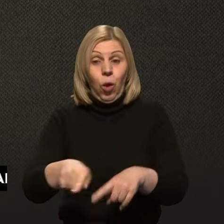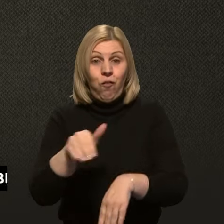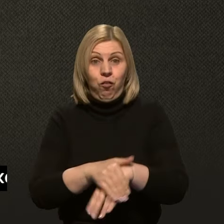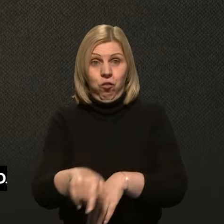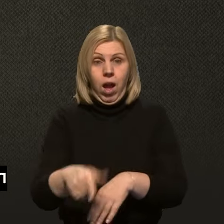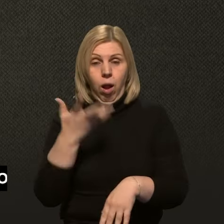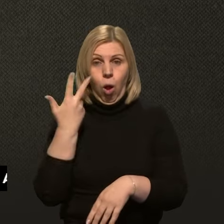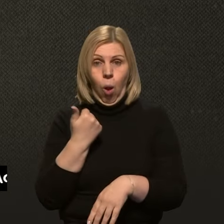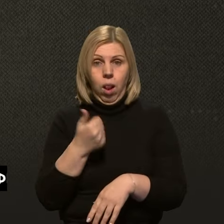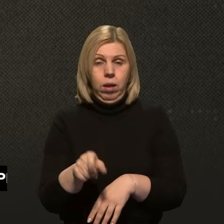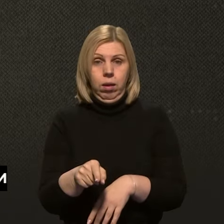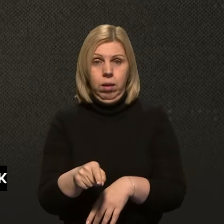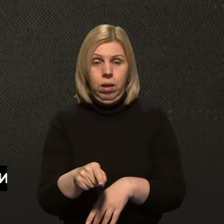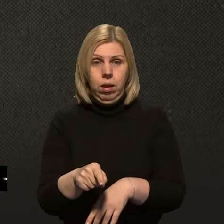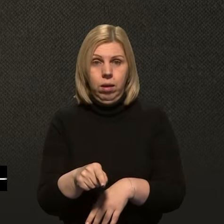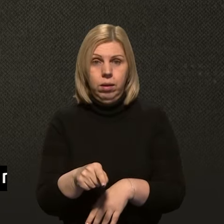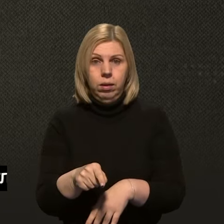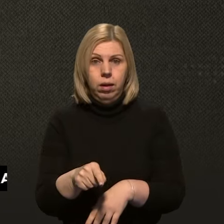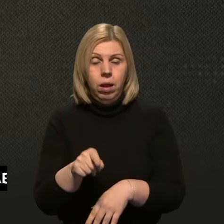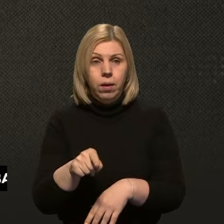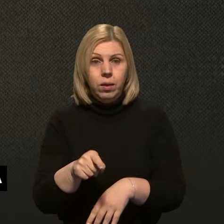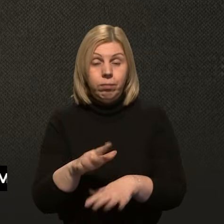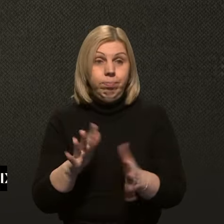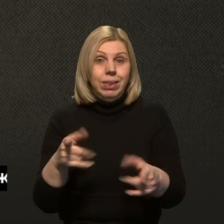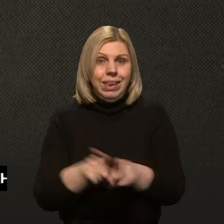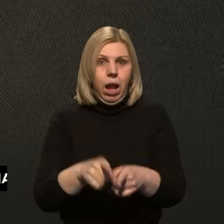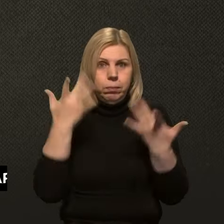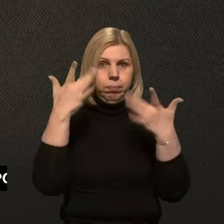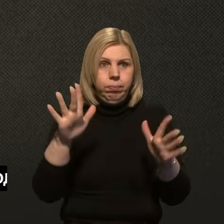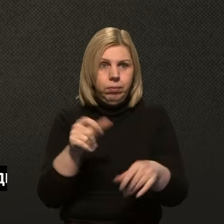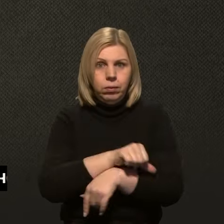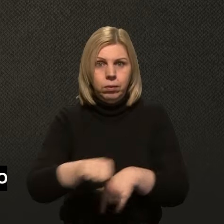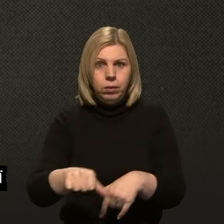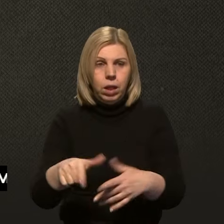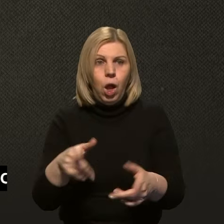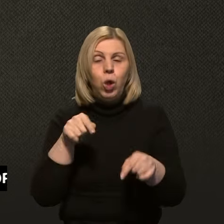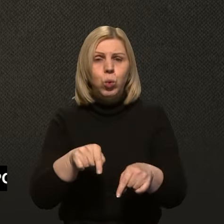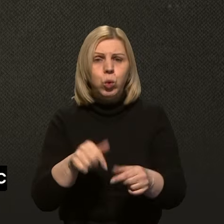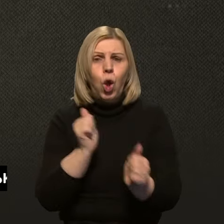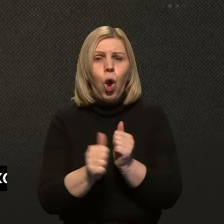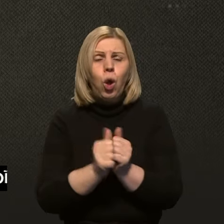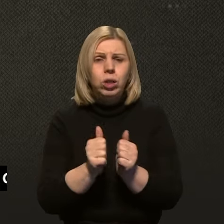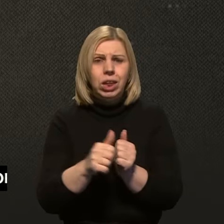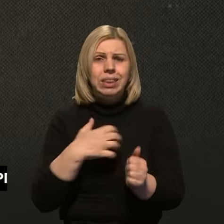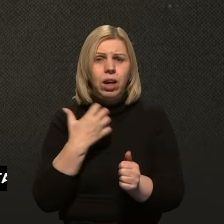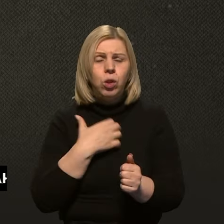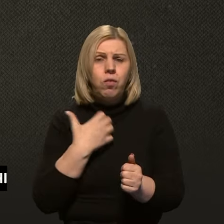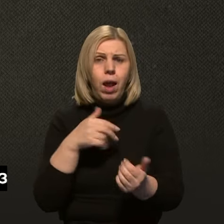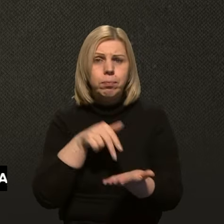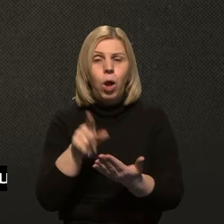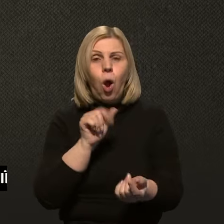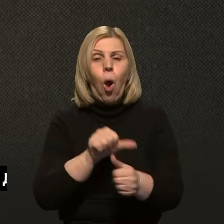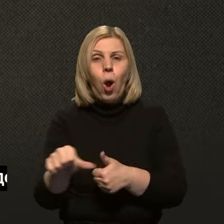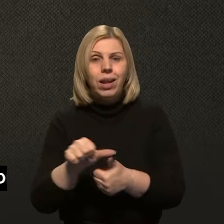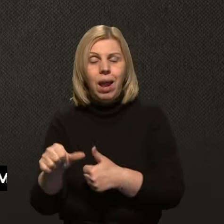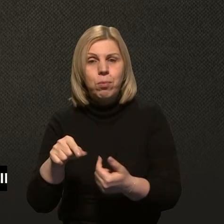форс-мажорні обставини стаються на кордоні, тут буде кожна страхова компанія підходити окремо.